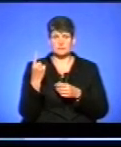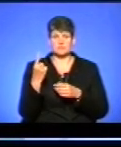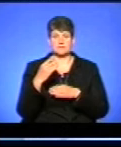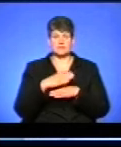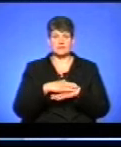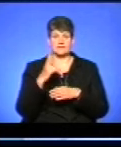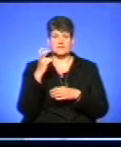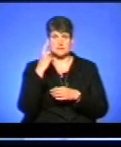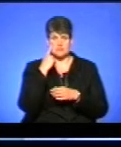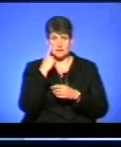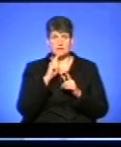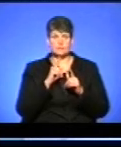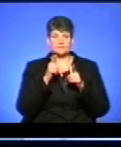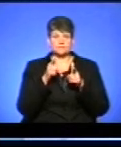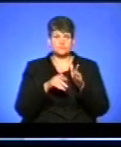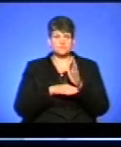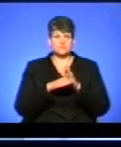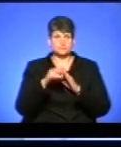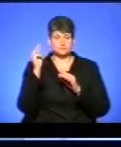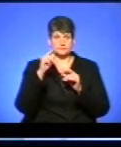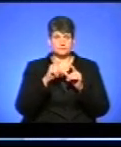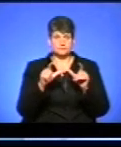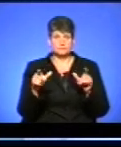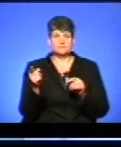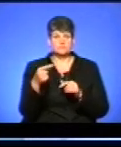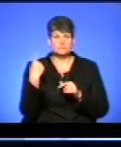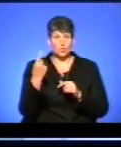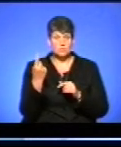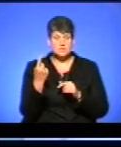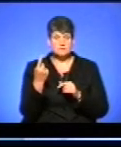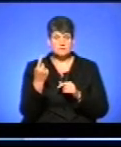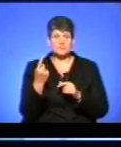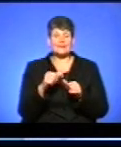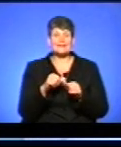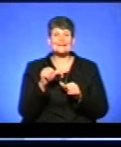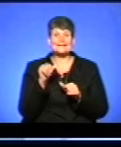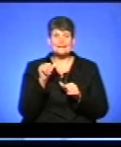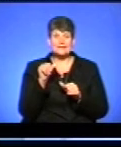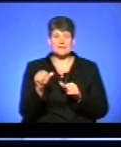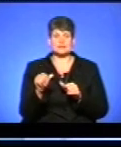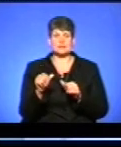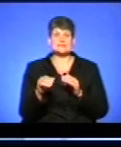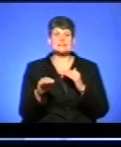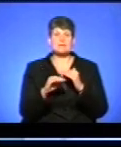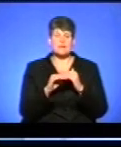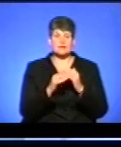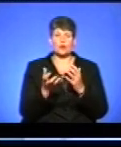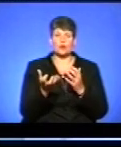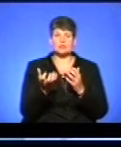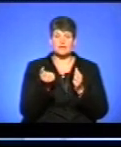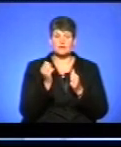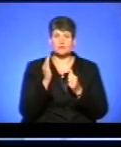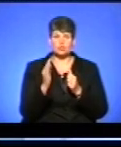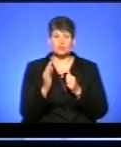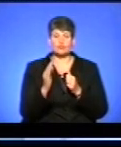балів і ступають один із вищих навчальних закладів Тернопільської області, крім стипендії, яку вони отримувати будуть